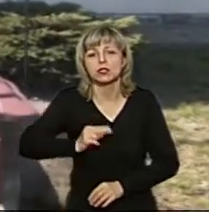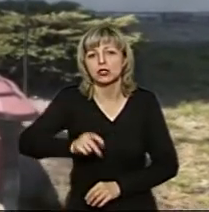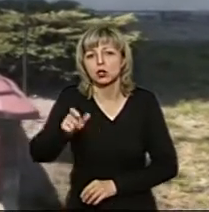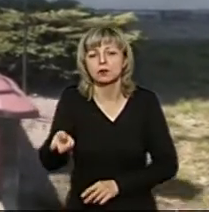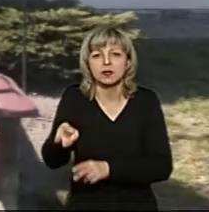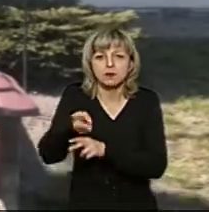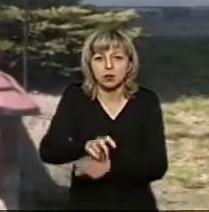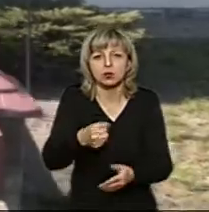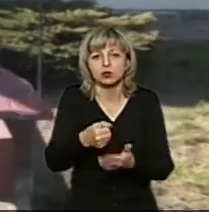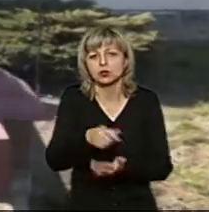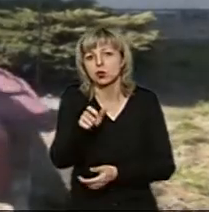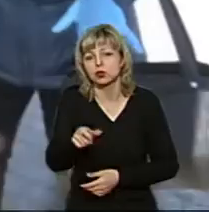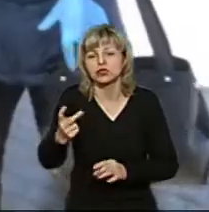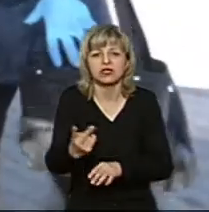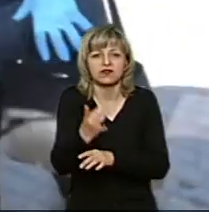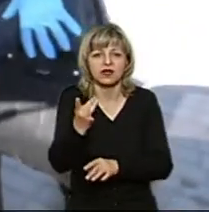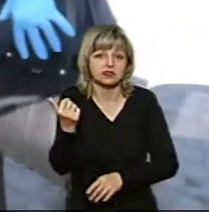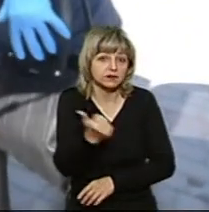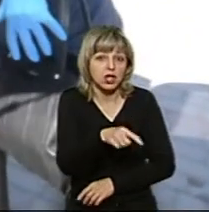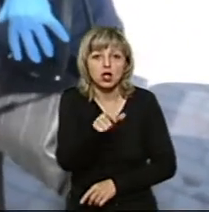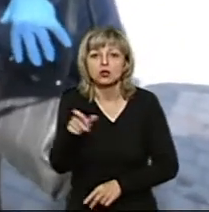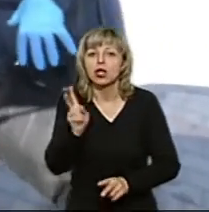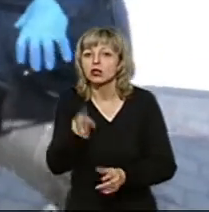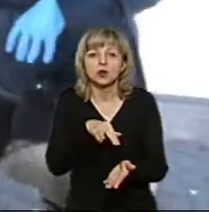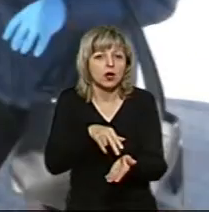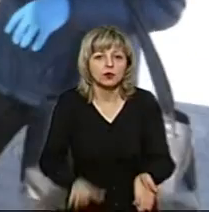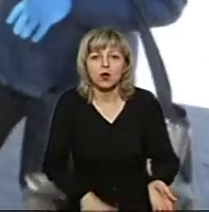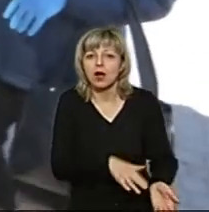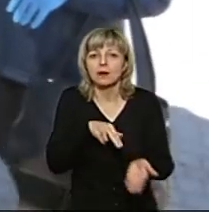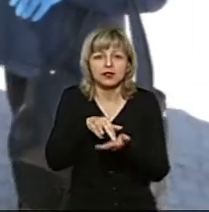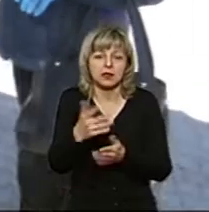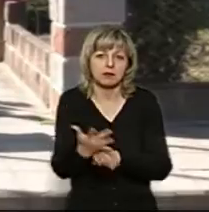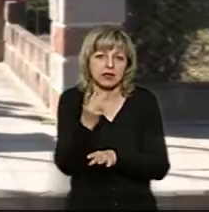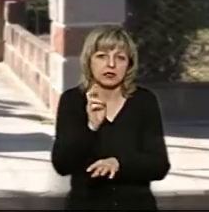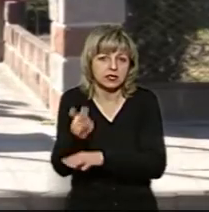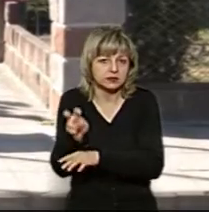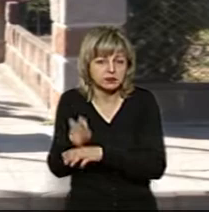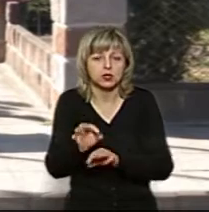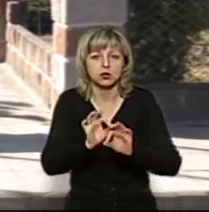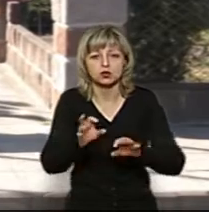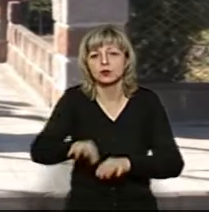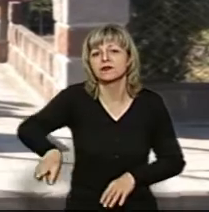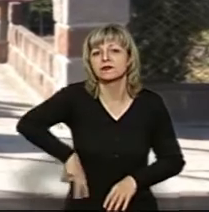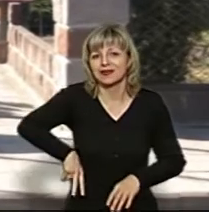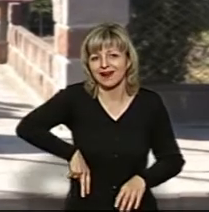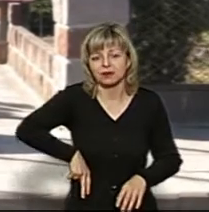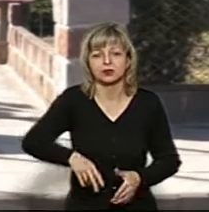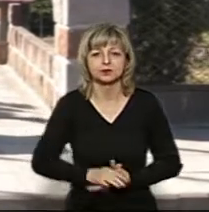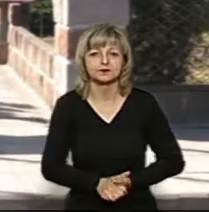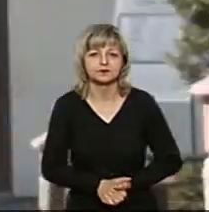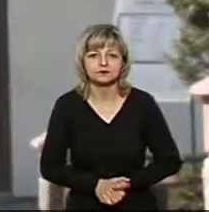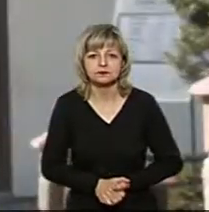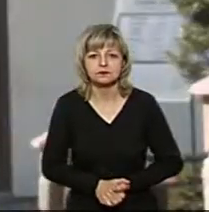приходять до підопічних двічі на тиждень. Людей, які не ходять, відвідують п'ять разів на тиждень, розповів директор терццентру Микола